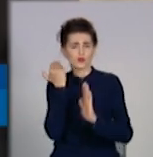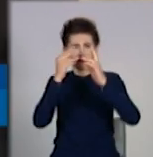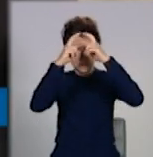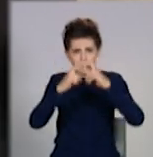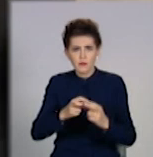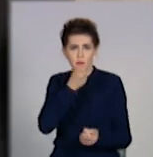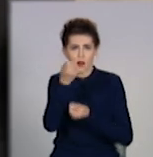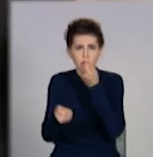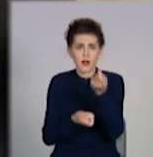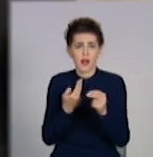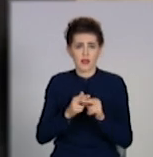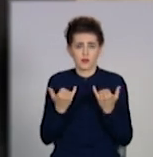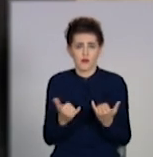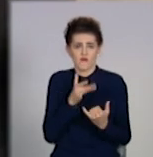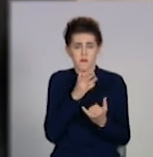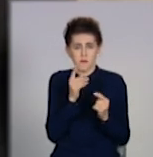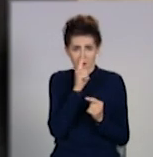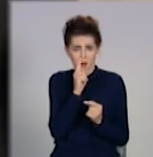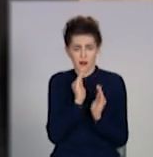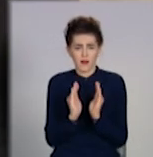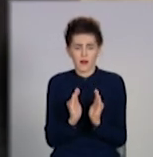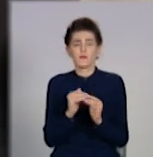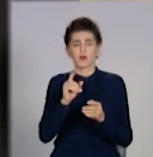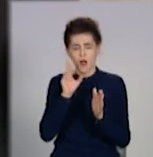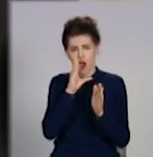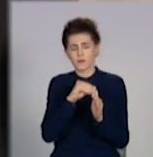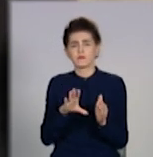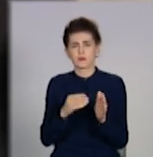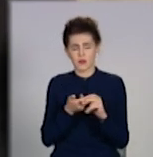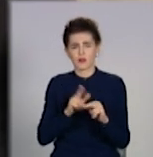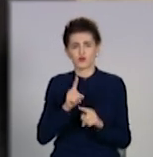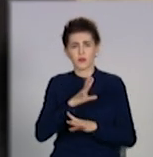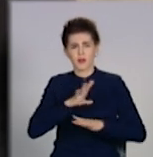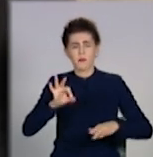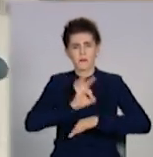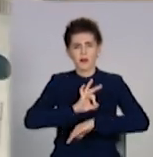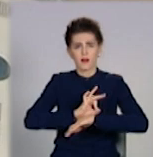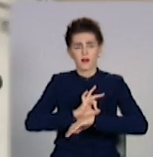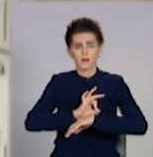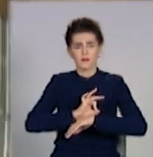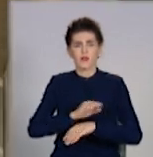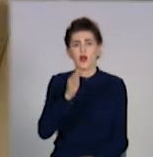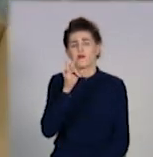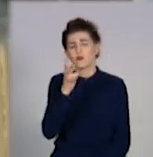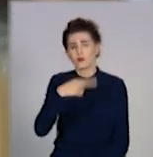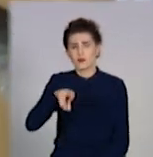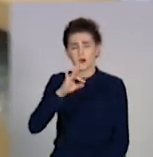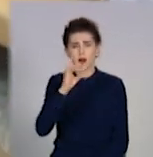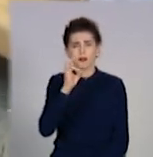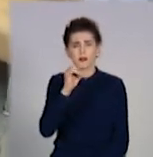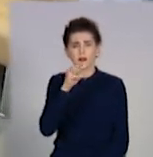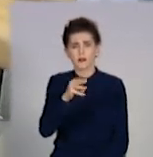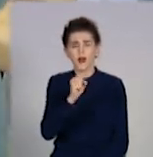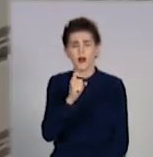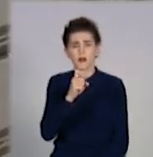як доказано, що саме на ранніх стадіях людина може краще вийти з цього стану. Фонд Ріната Ахметова закупив для